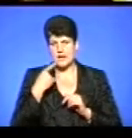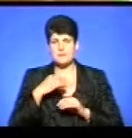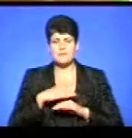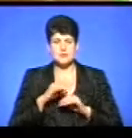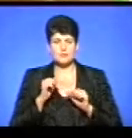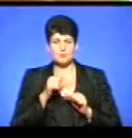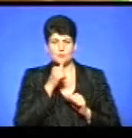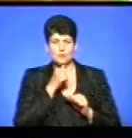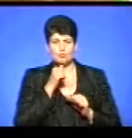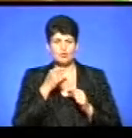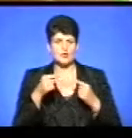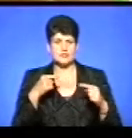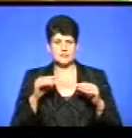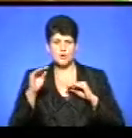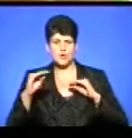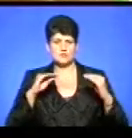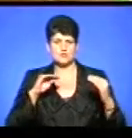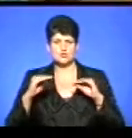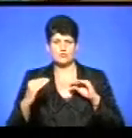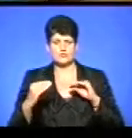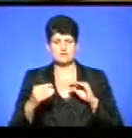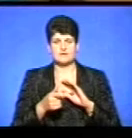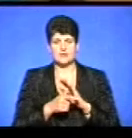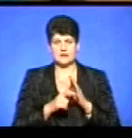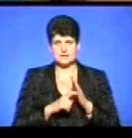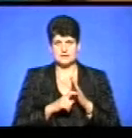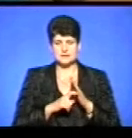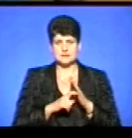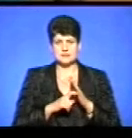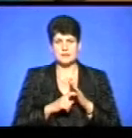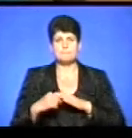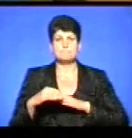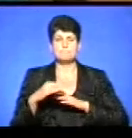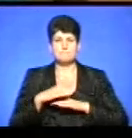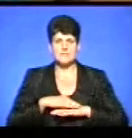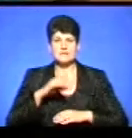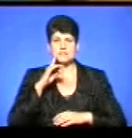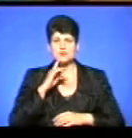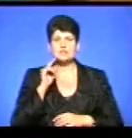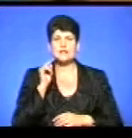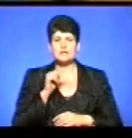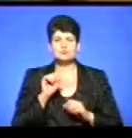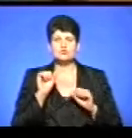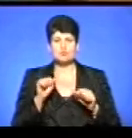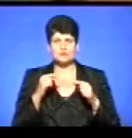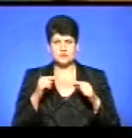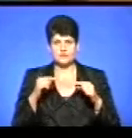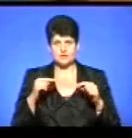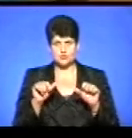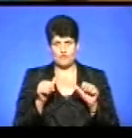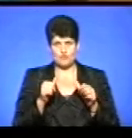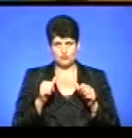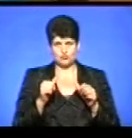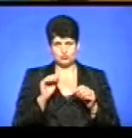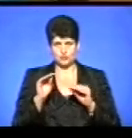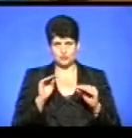експериментувати, по-різному розташовуючи їх у класі. Парта зручна тим, що можна в різну форму її будувати,